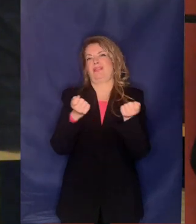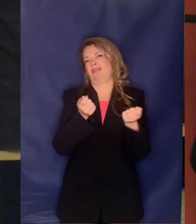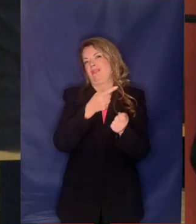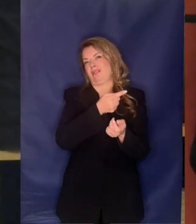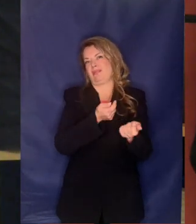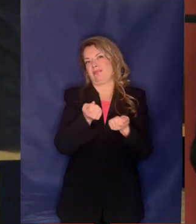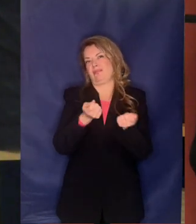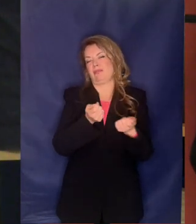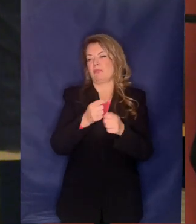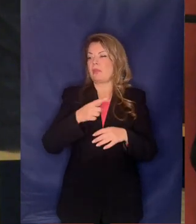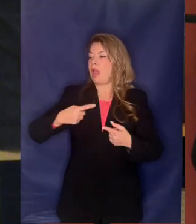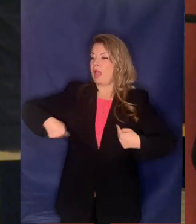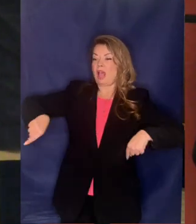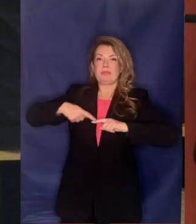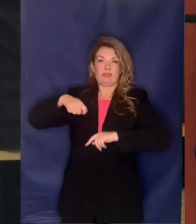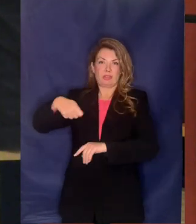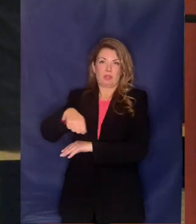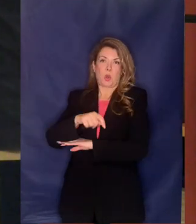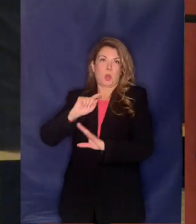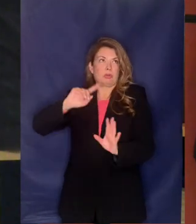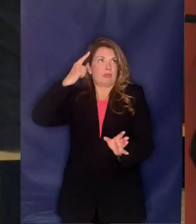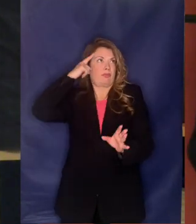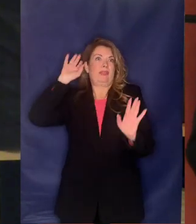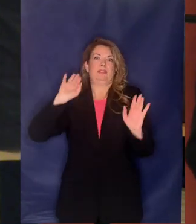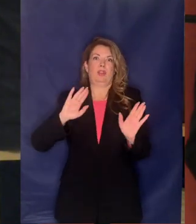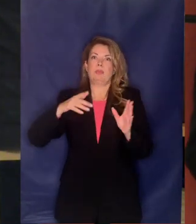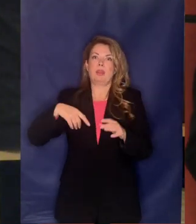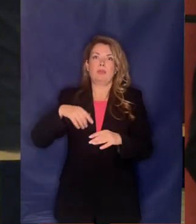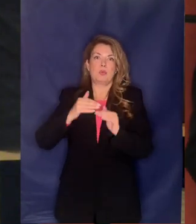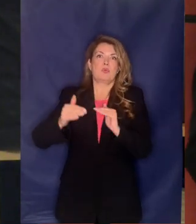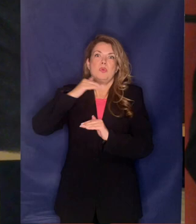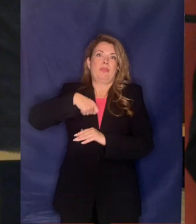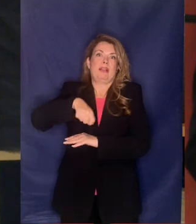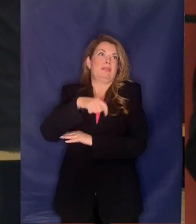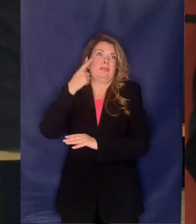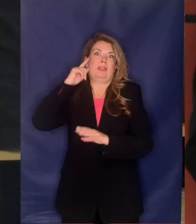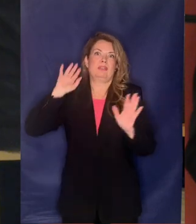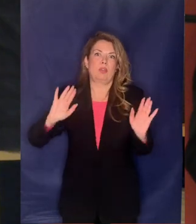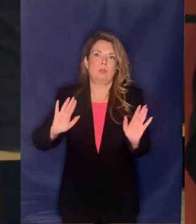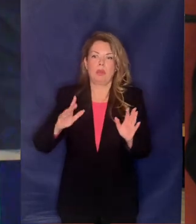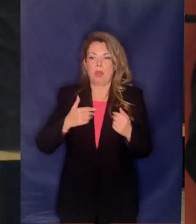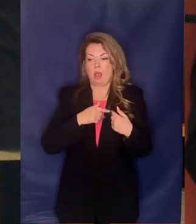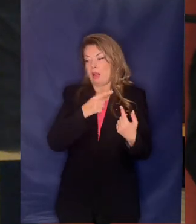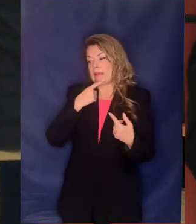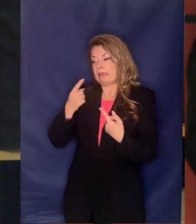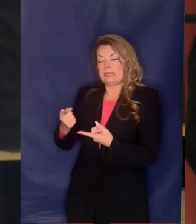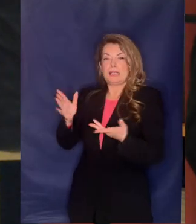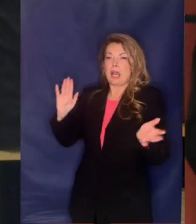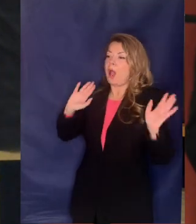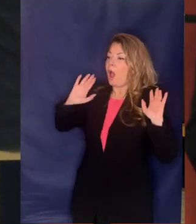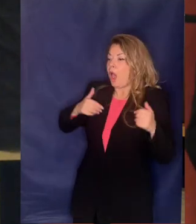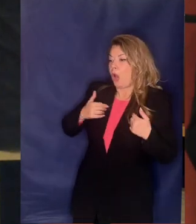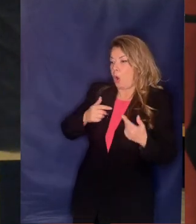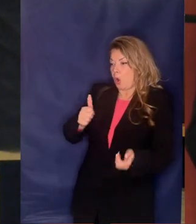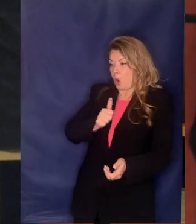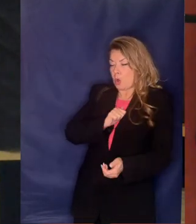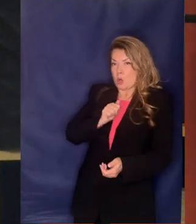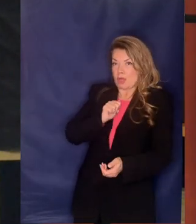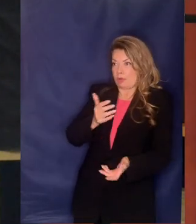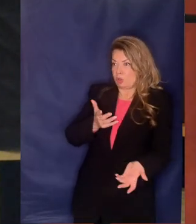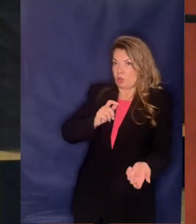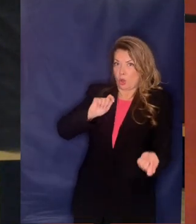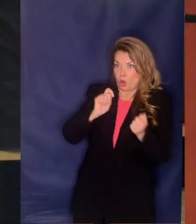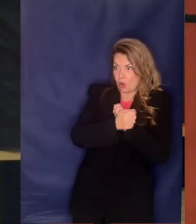νομικοί έτσι δικηγόροι και δικαστές να σου πει να ορίστε εγώ δεν το ιδιωτικοποιώ μια αριθμιστική αρχή κάνει